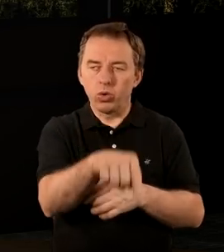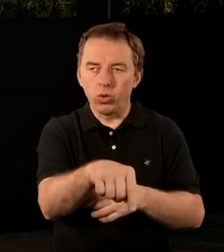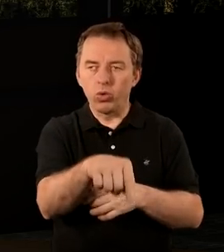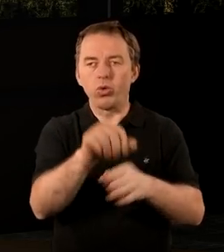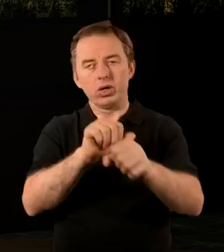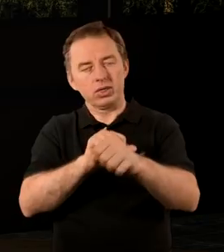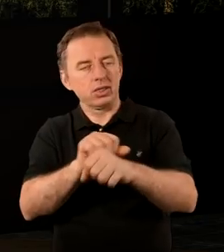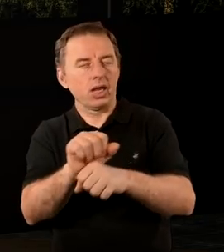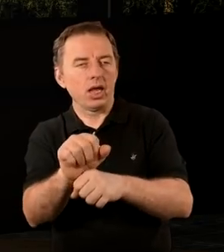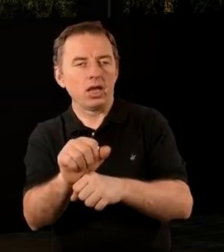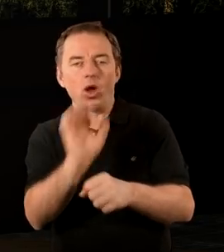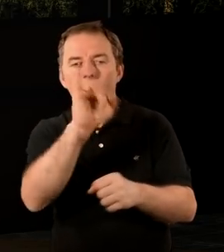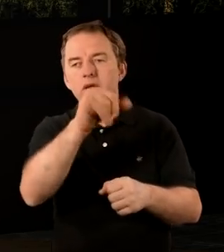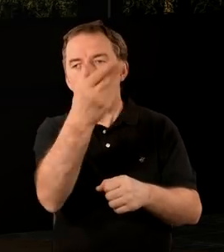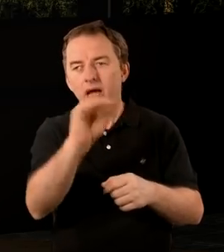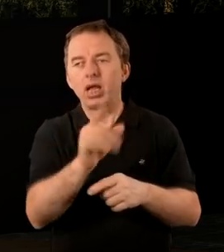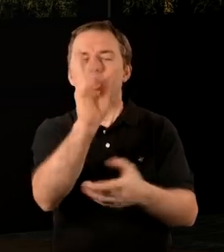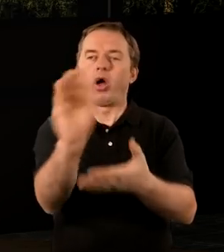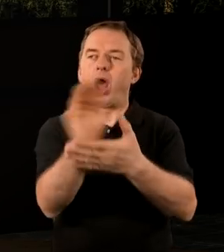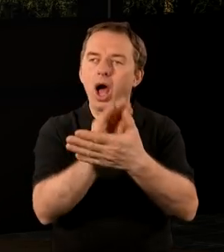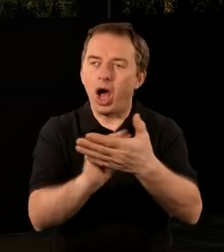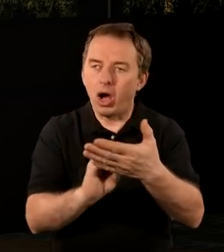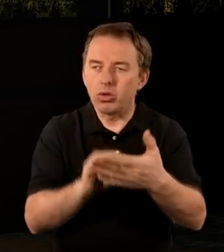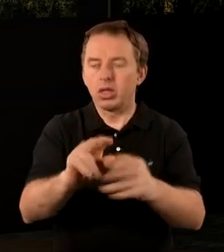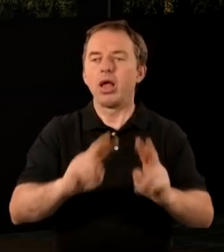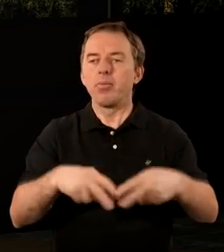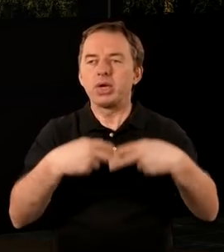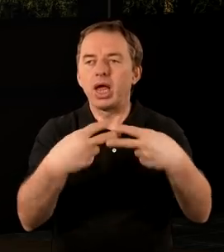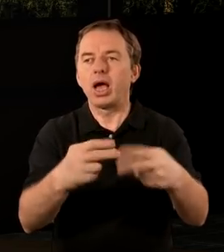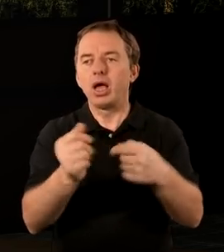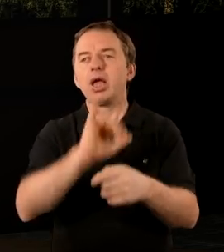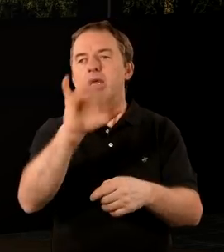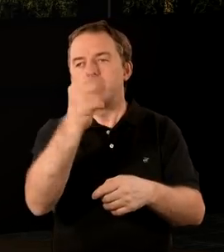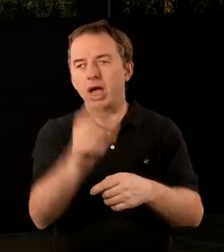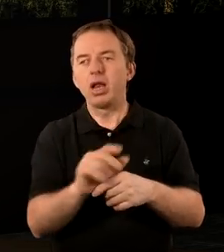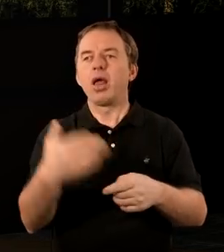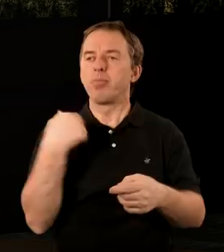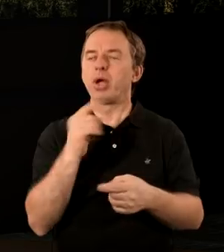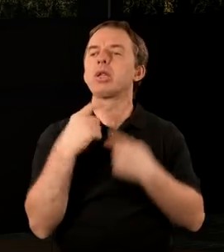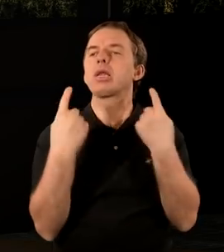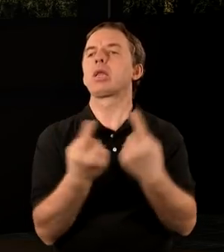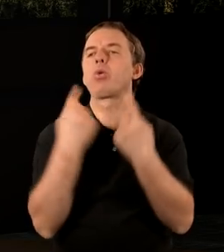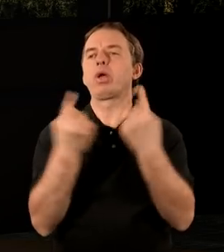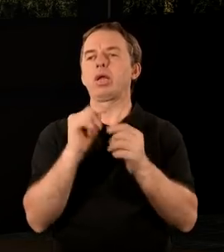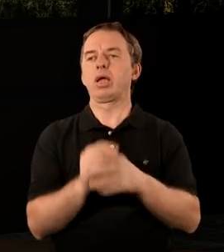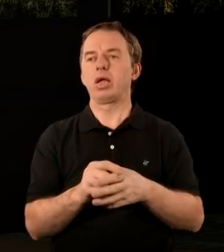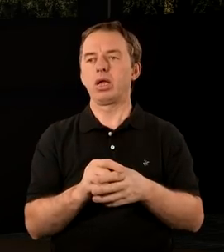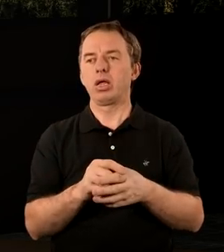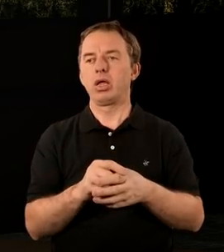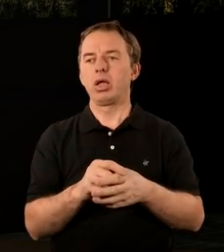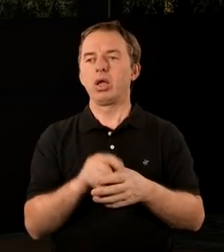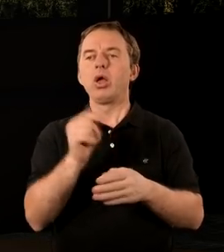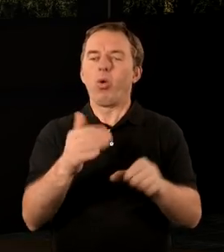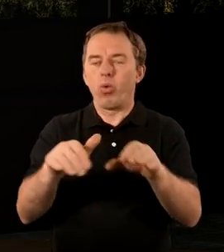Tutaj jest powiedziane, kto jest autorem tego przekazu Jan, w jakich był okolicznościach,